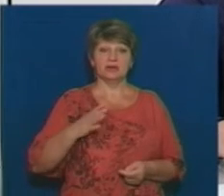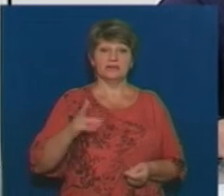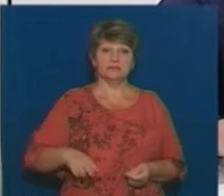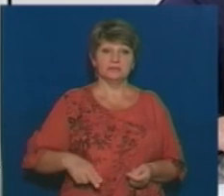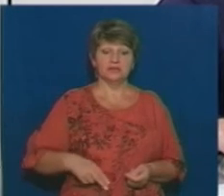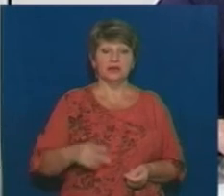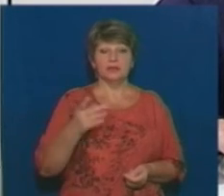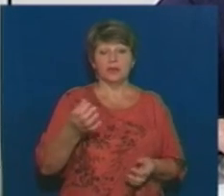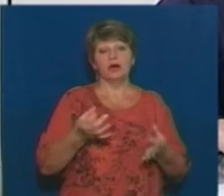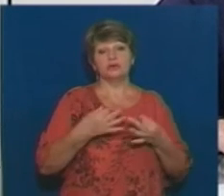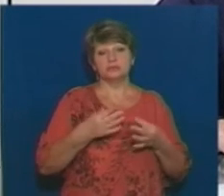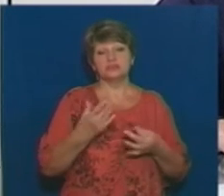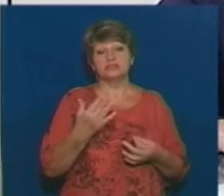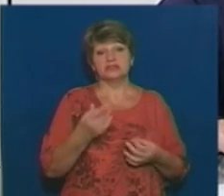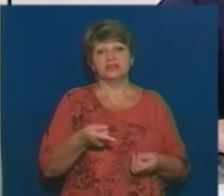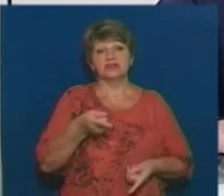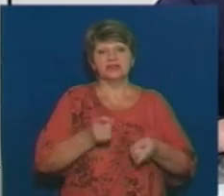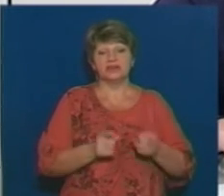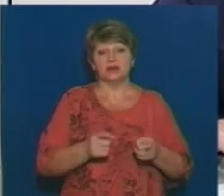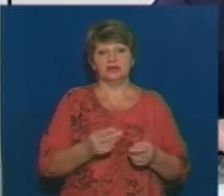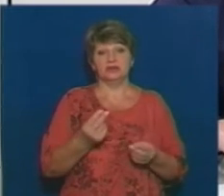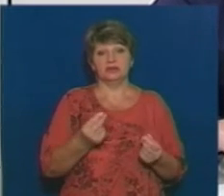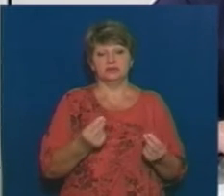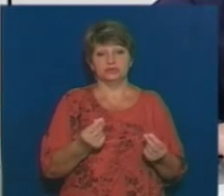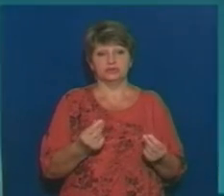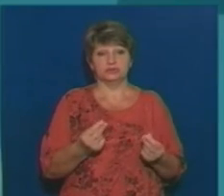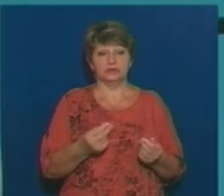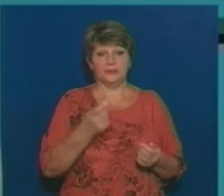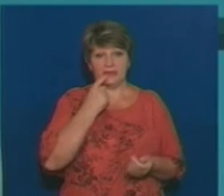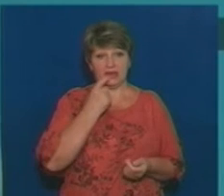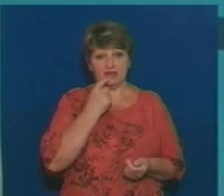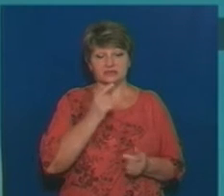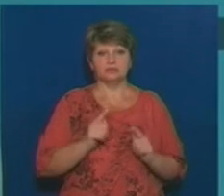скільки реально коштують яйця, які постачаються у дитячі садки.